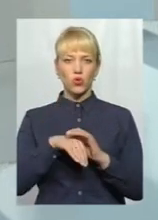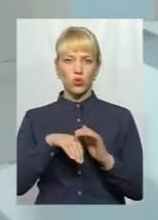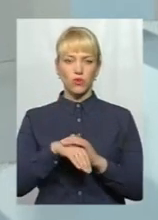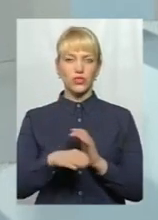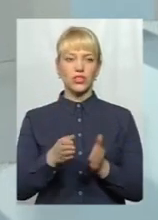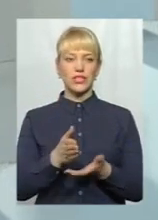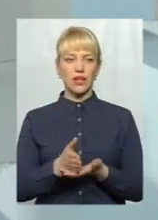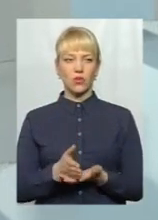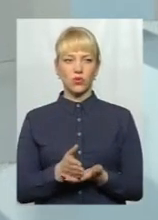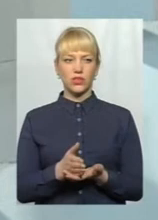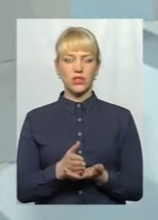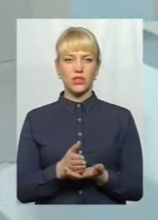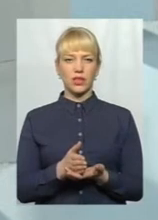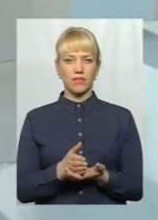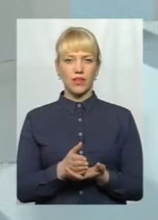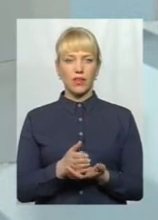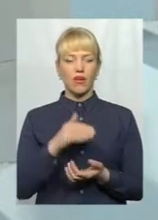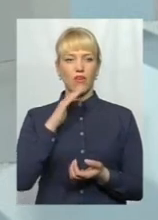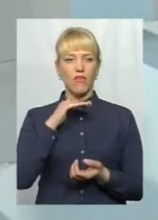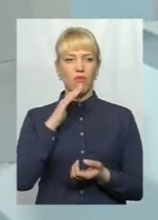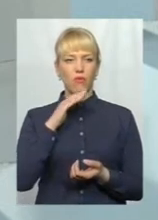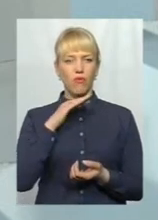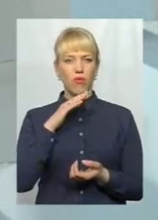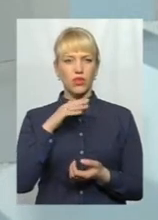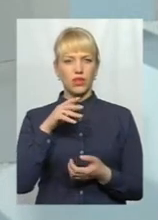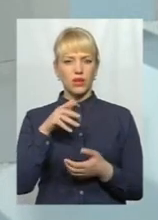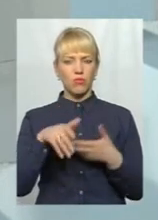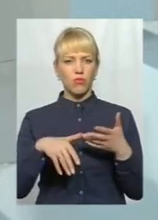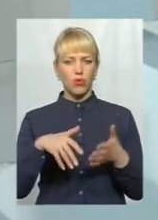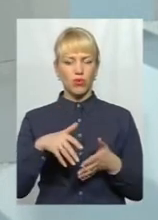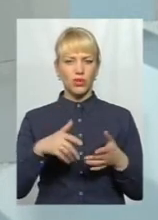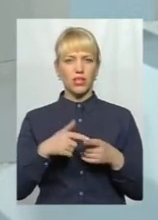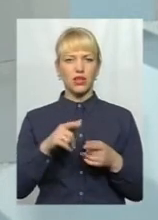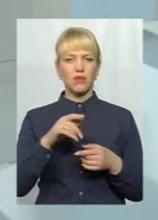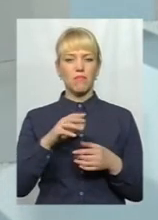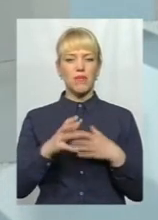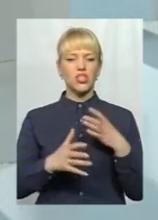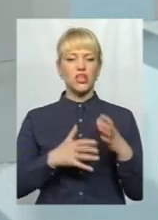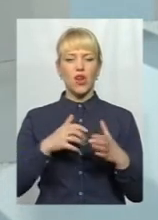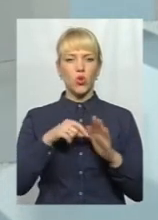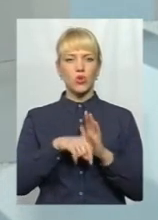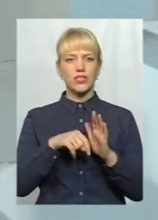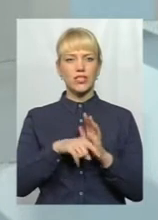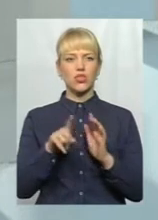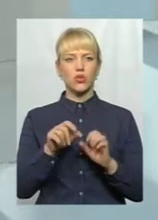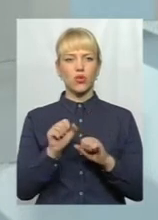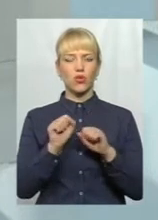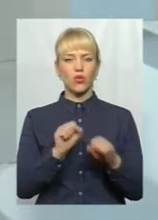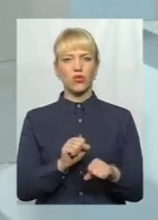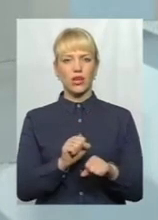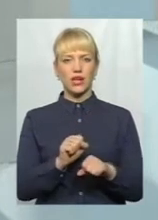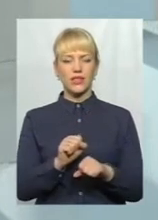водно-болотне угіддя міжнародного значення, яке охороняється конвенцією,